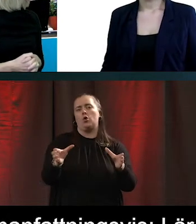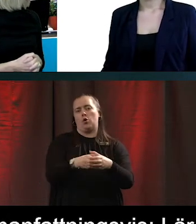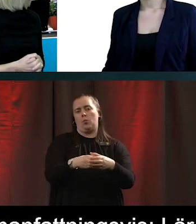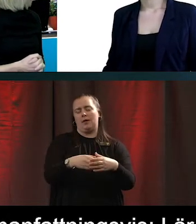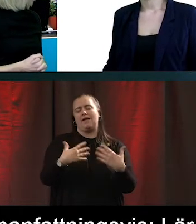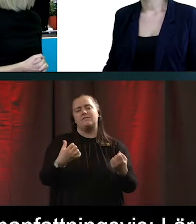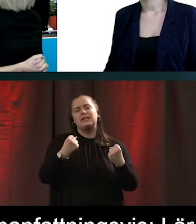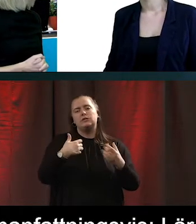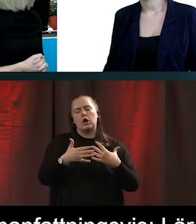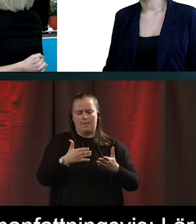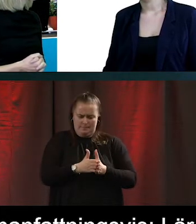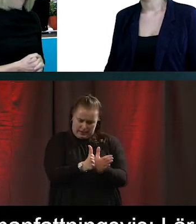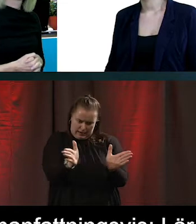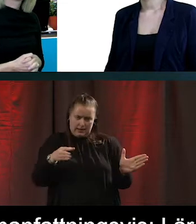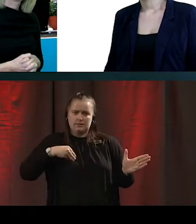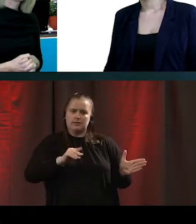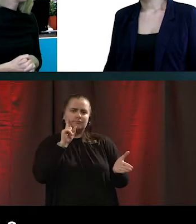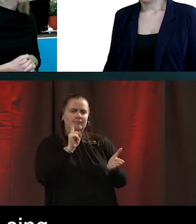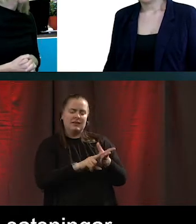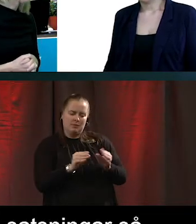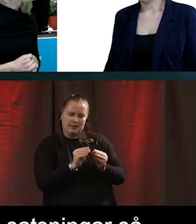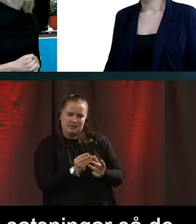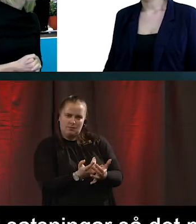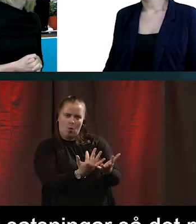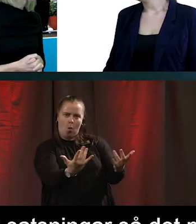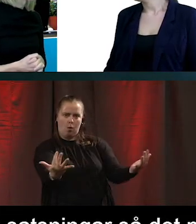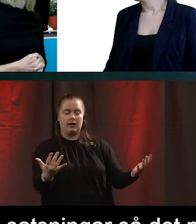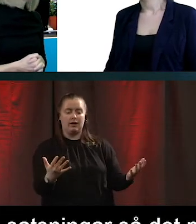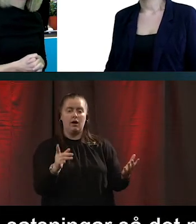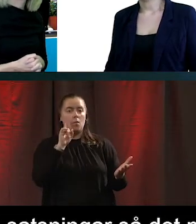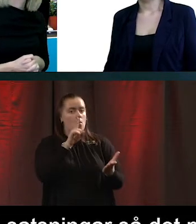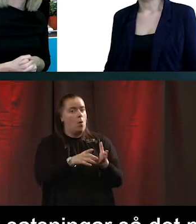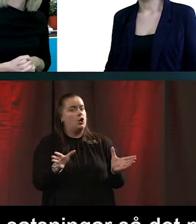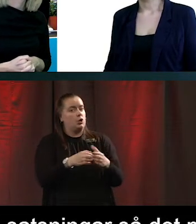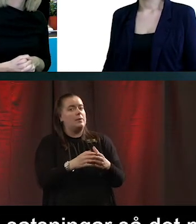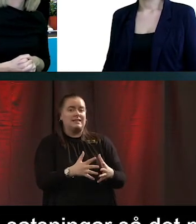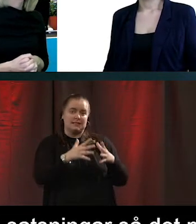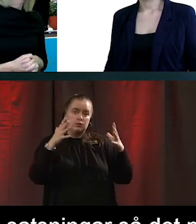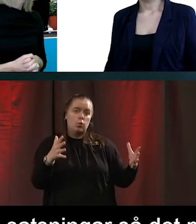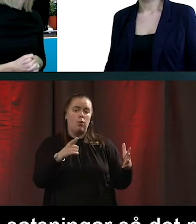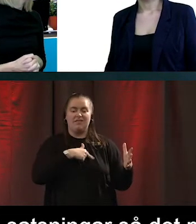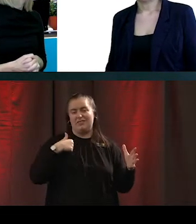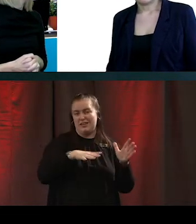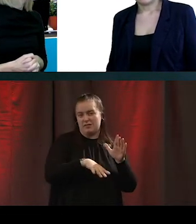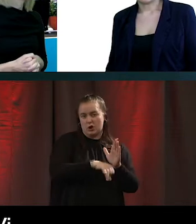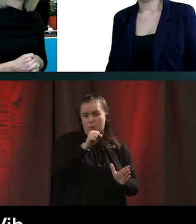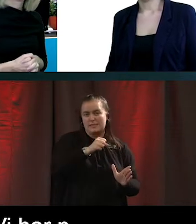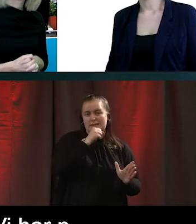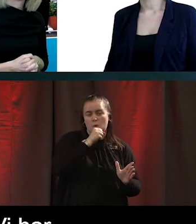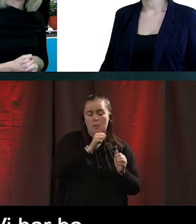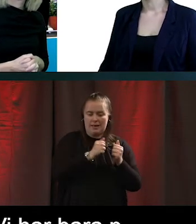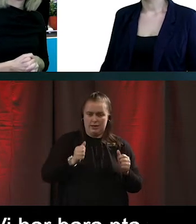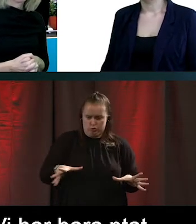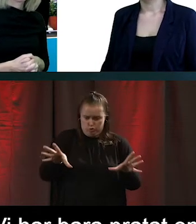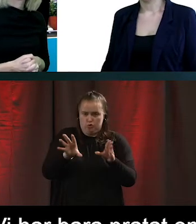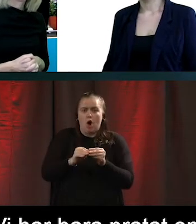satsningar så att det passar så många som möjligt. Målgruppen är stor. Nu har ju vi bara pratat om seniorer. Den totala målgruppen i utanförskap